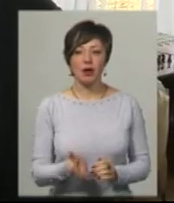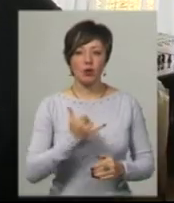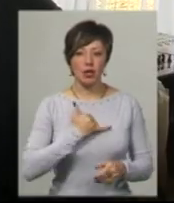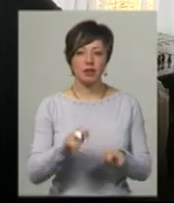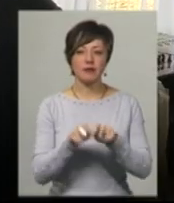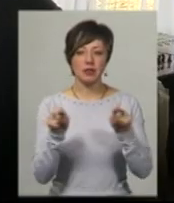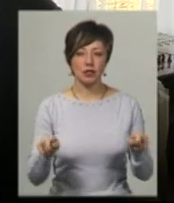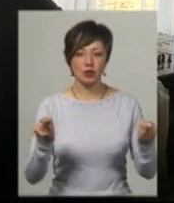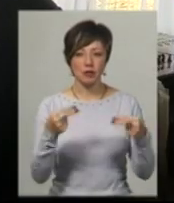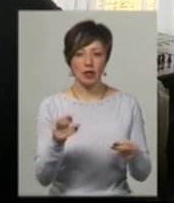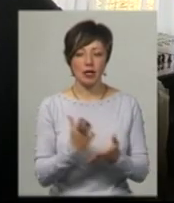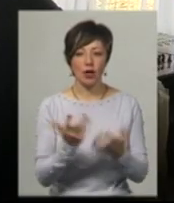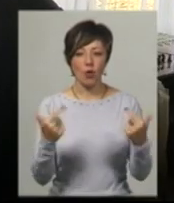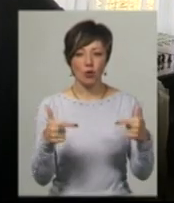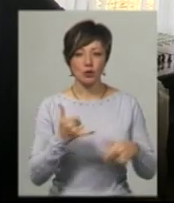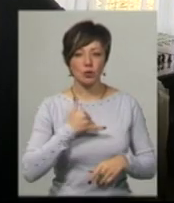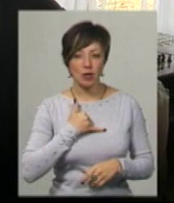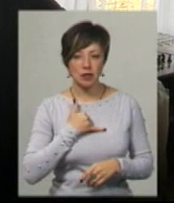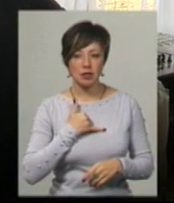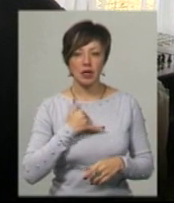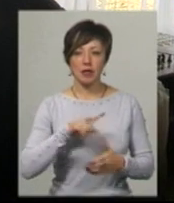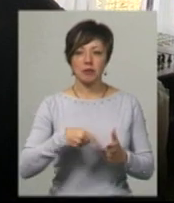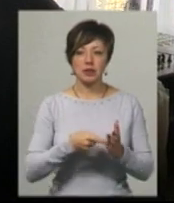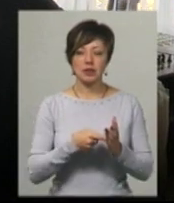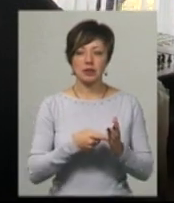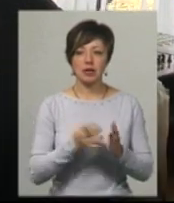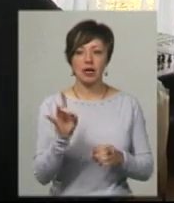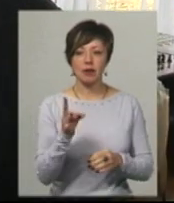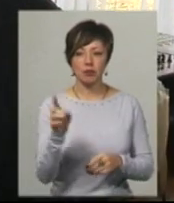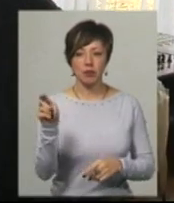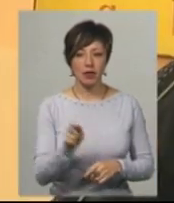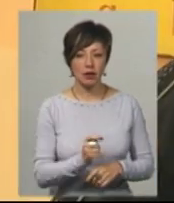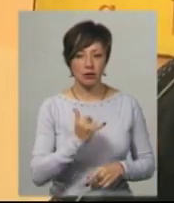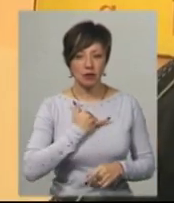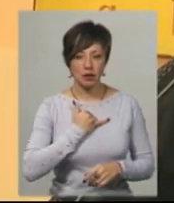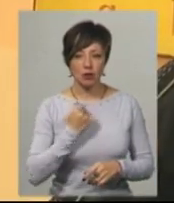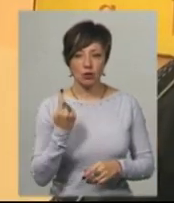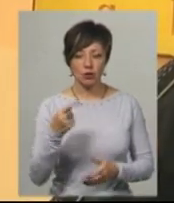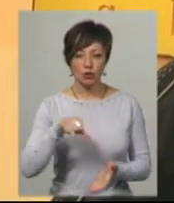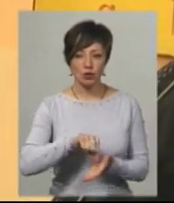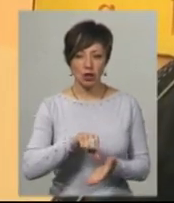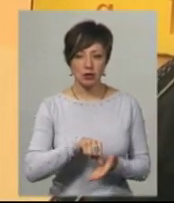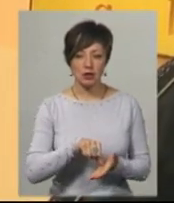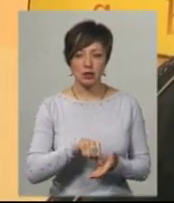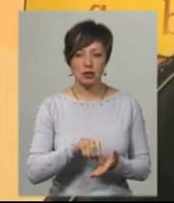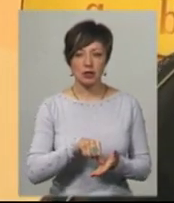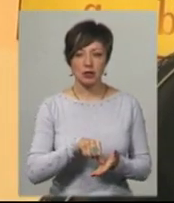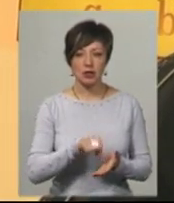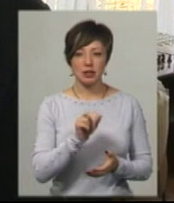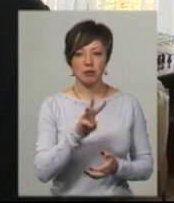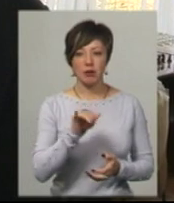чемпіонат, тому є гості в нас. З міста Рівно приїхав у нас один учасник з Миколо,